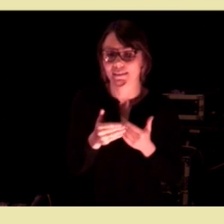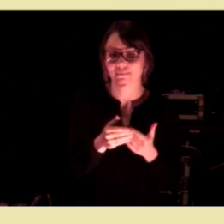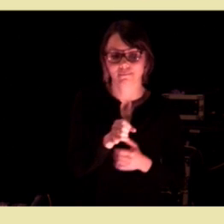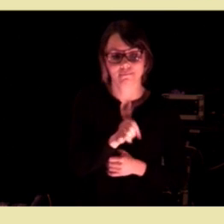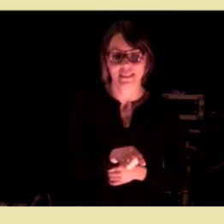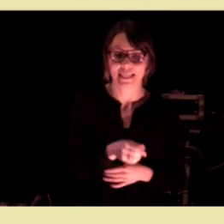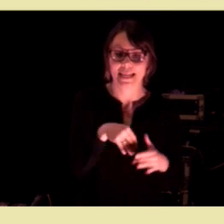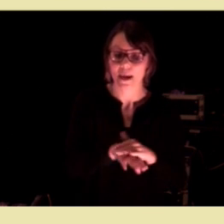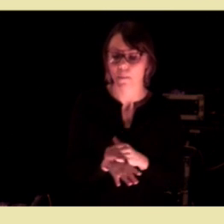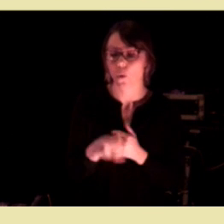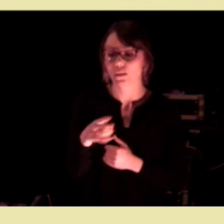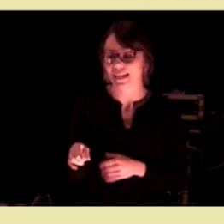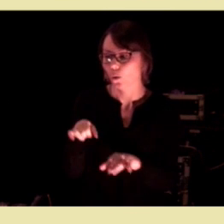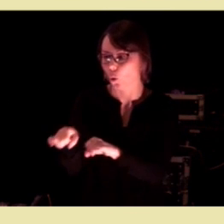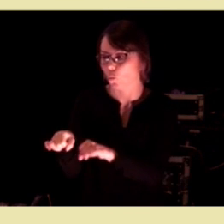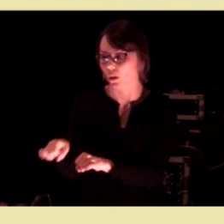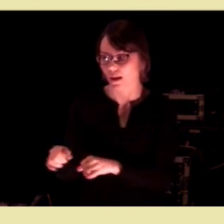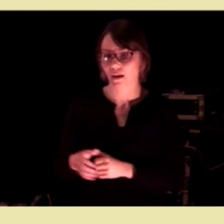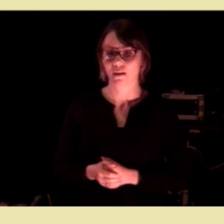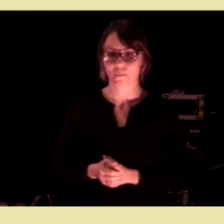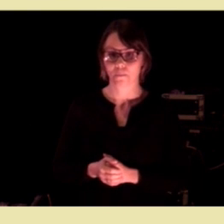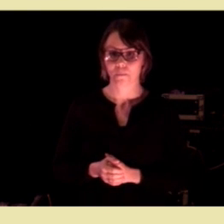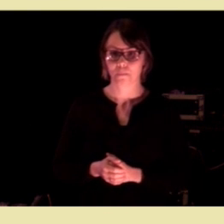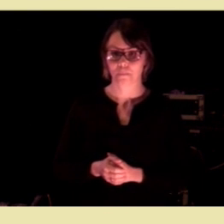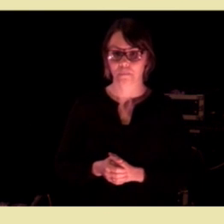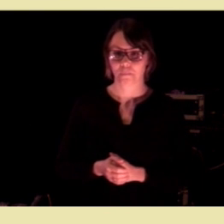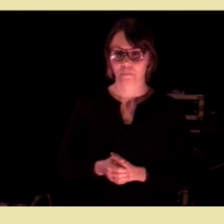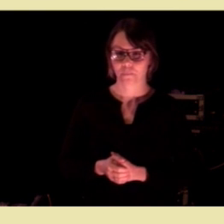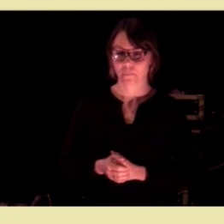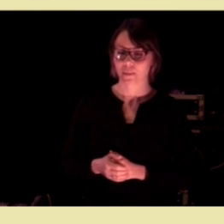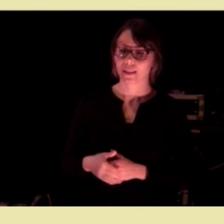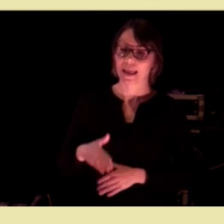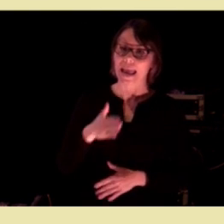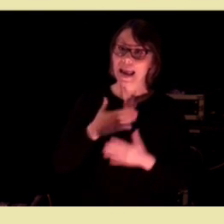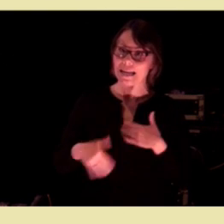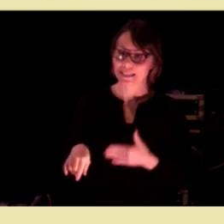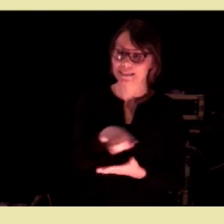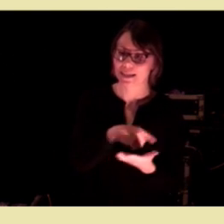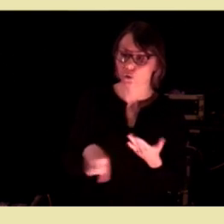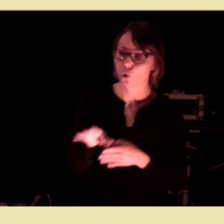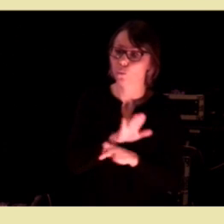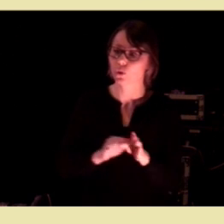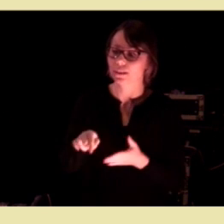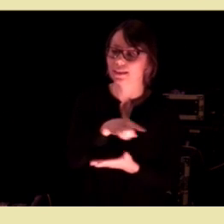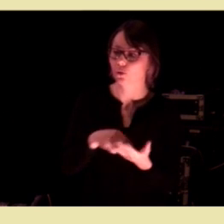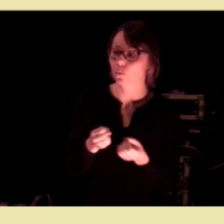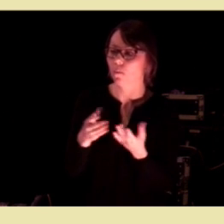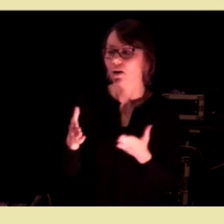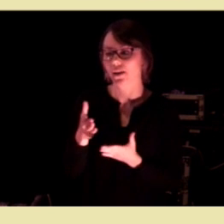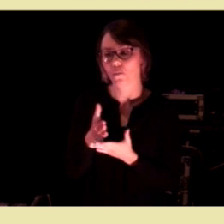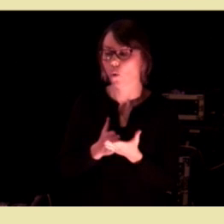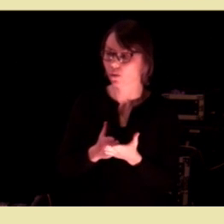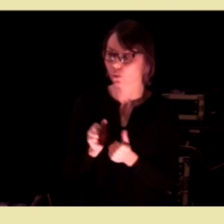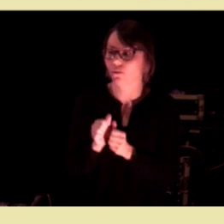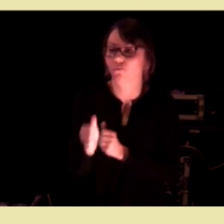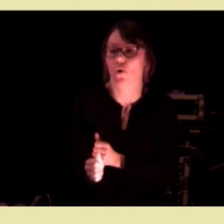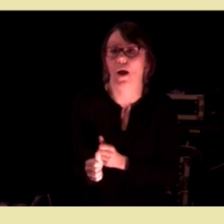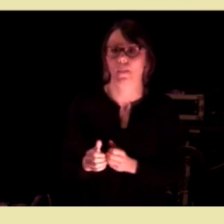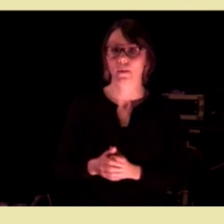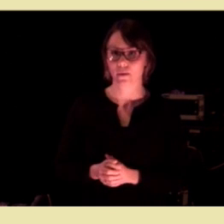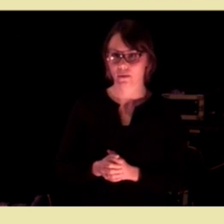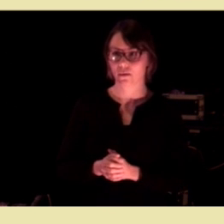hjemmet og til kommunene. der har helsesektoren og omsorgssektoren på mange måter gått foran.